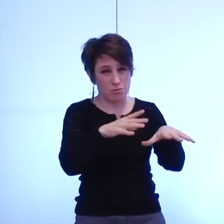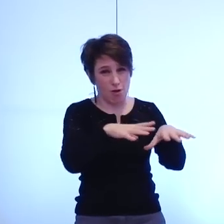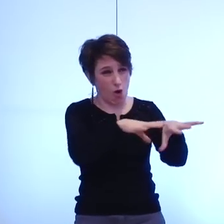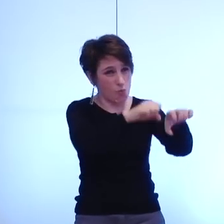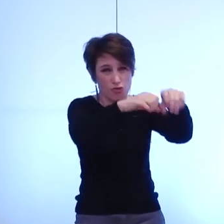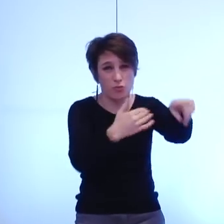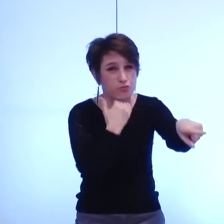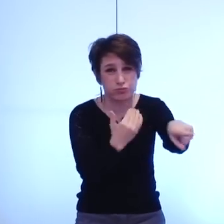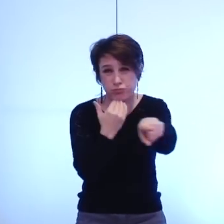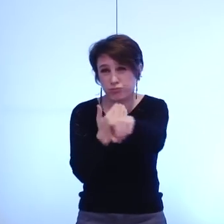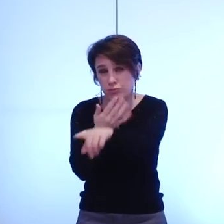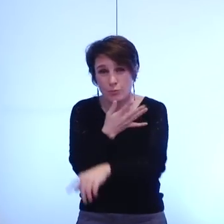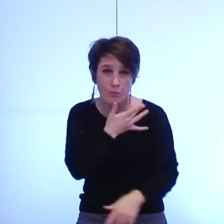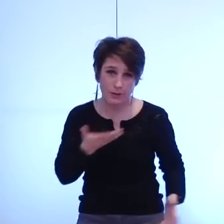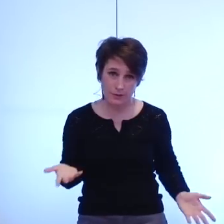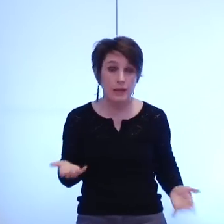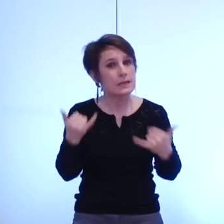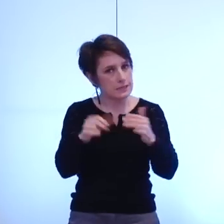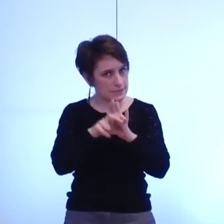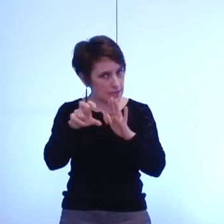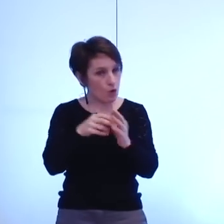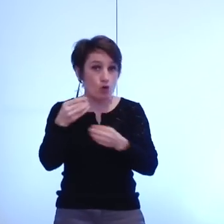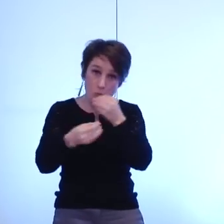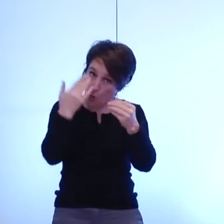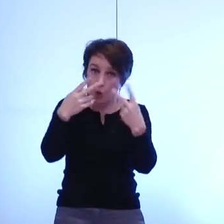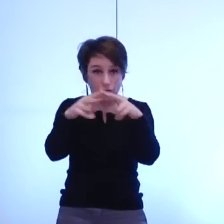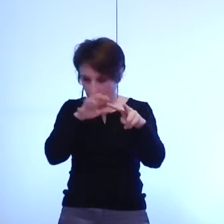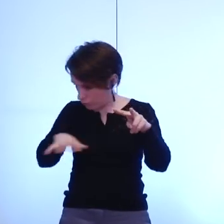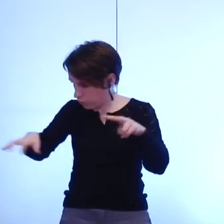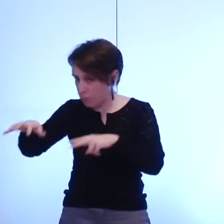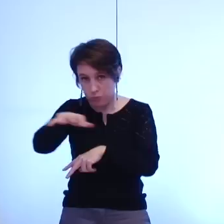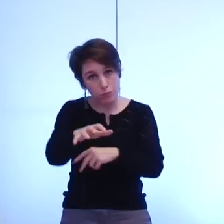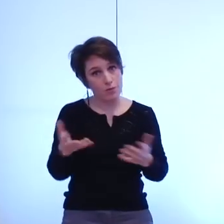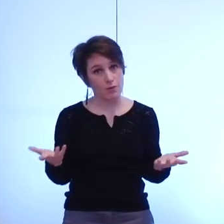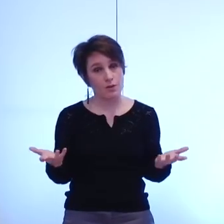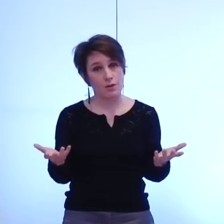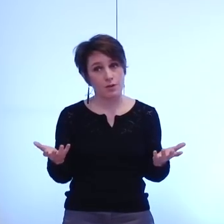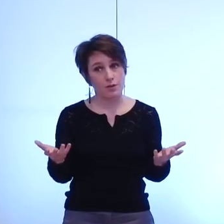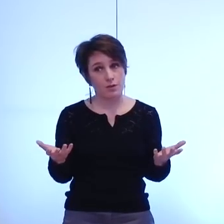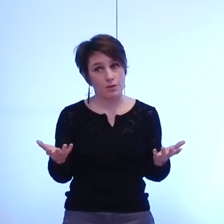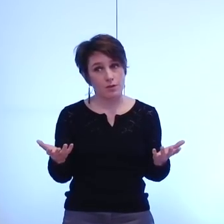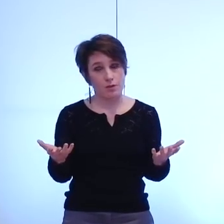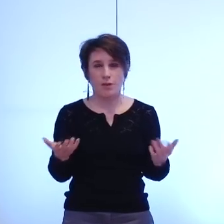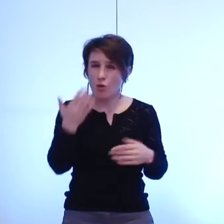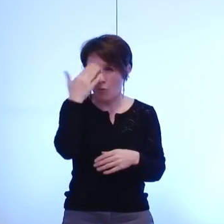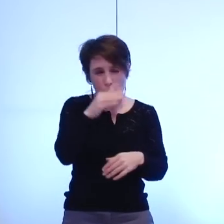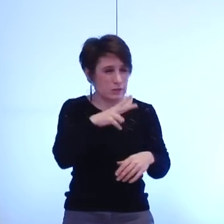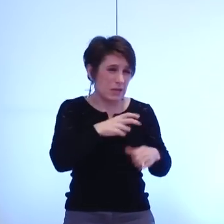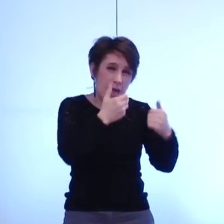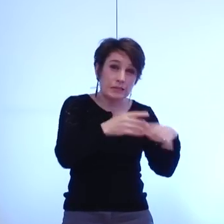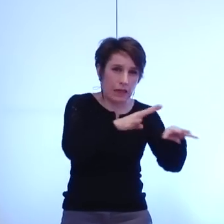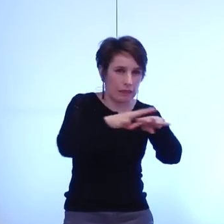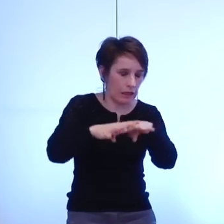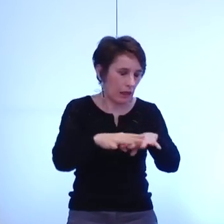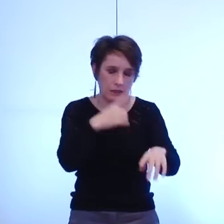ici à Grenoble mais comme dans d'autres territoires de l'agglomération avec des poches de précarité là aussi sur l